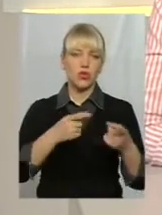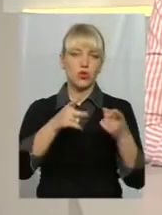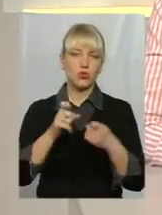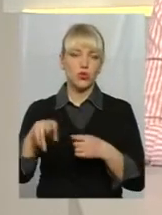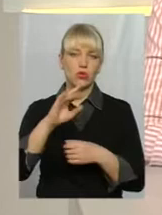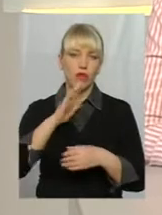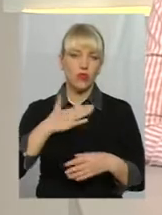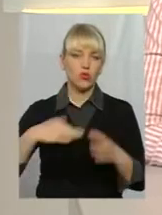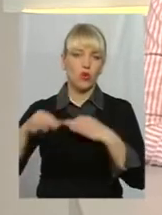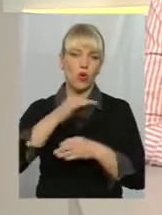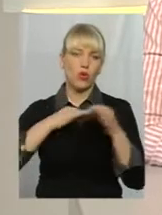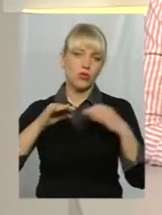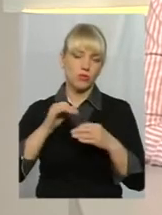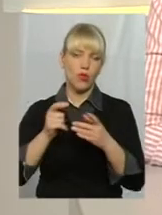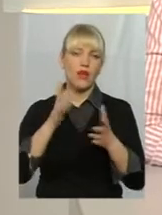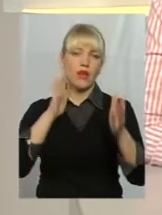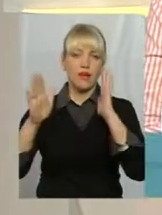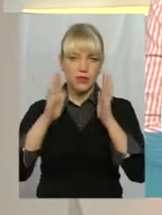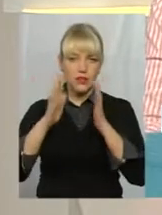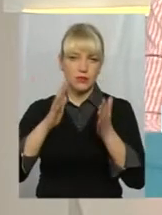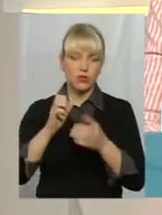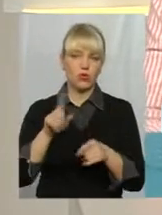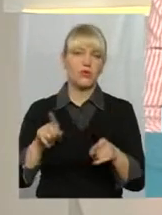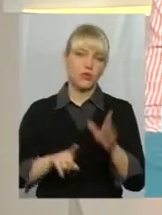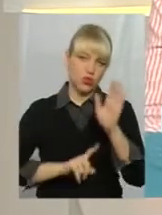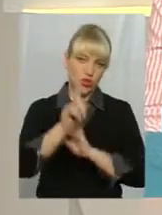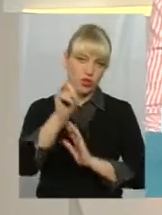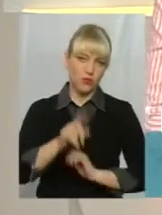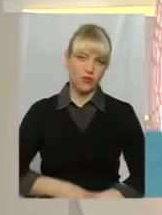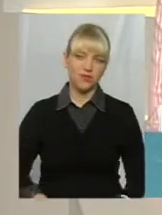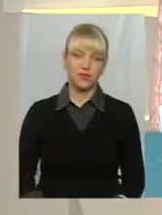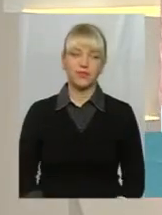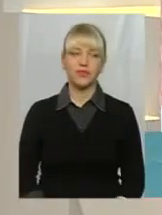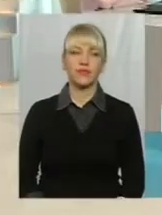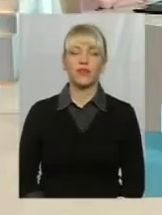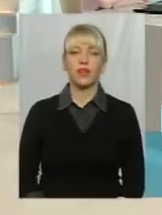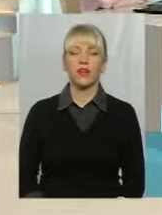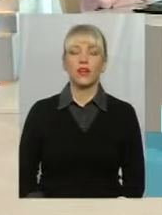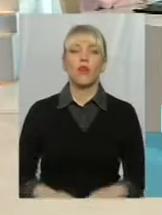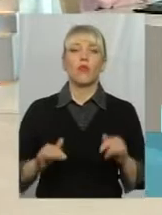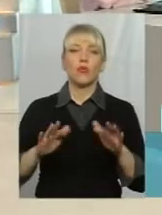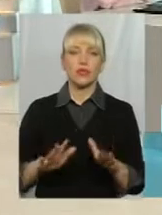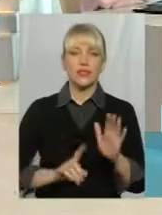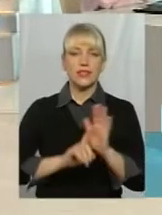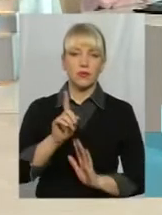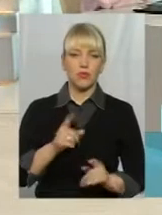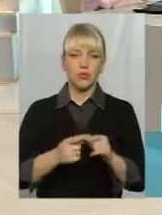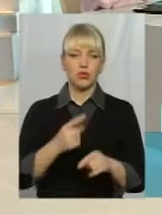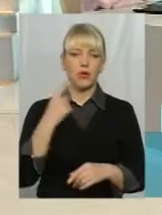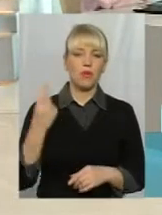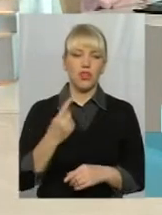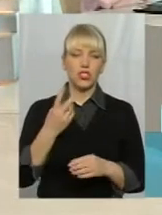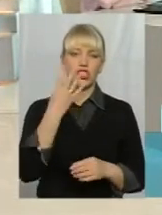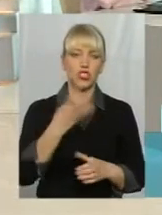у Фейсбук під прямою трансляцією, а також телефонуйте. Починаємо. Отож, процес запущено. Перші чотири